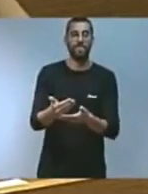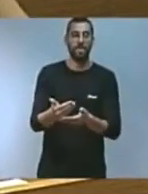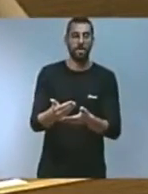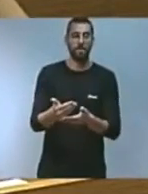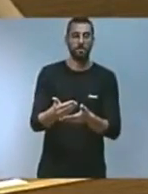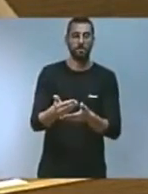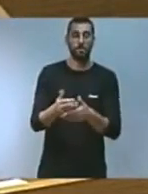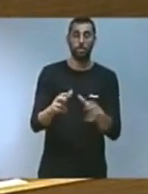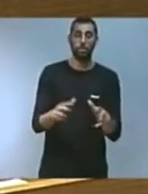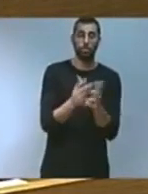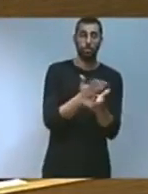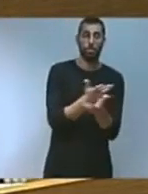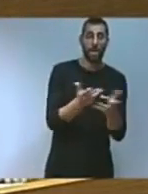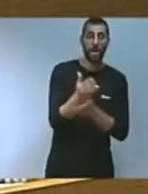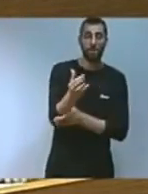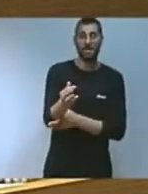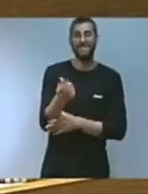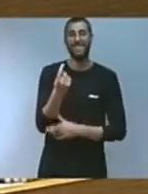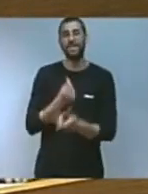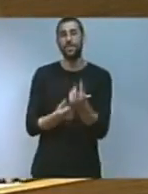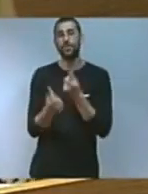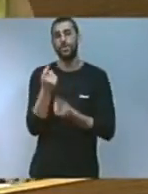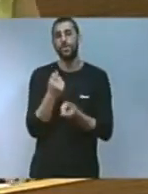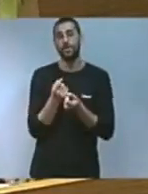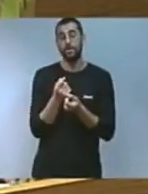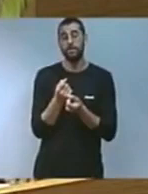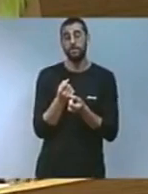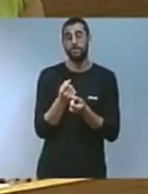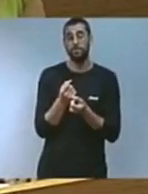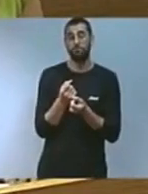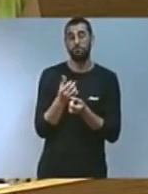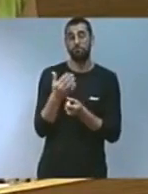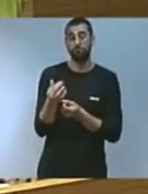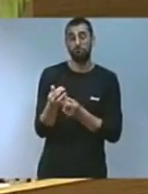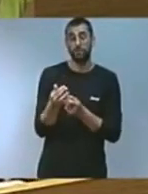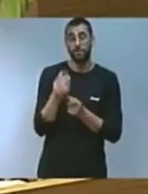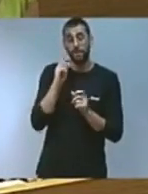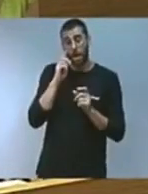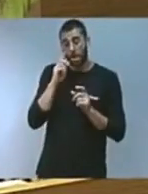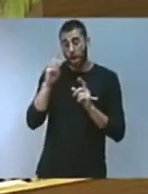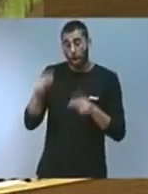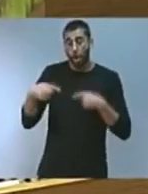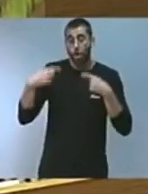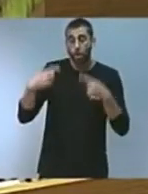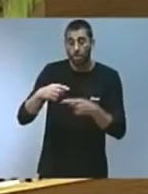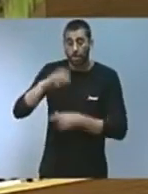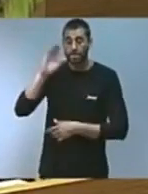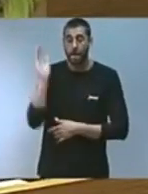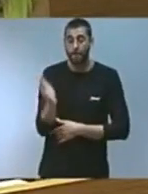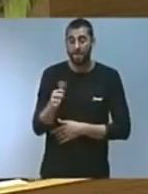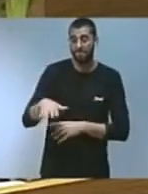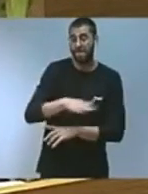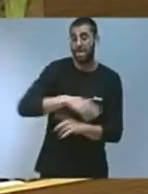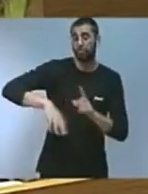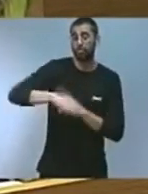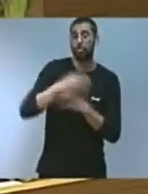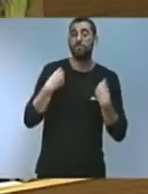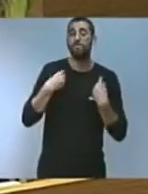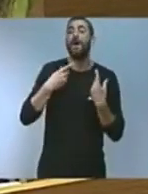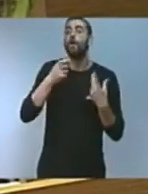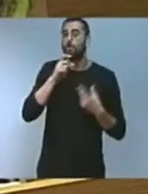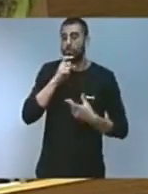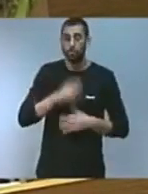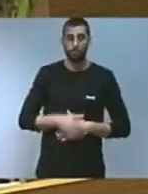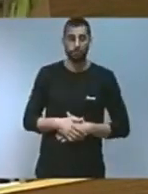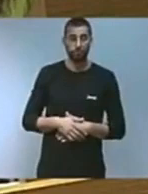estem i podem arribar a assumir front la petjada o impacte que generem a els nostres entorns de vida. Perquè, senyories,